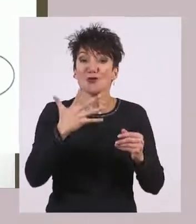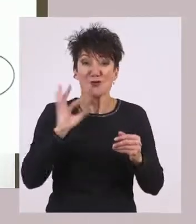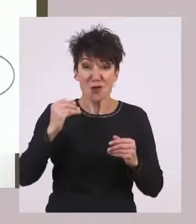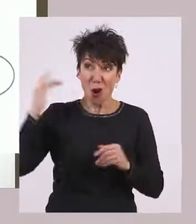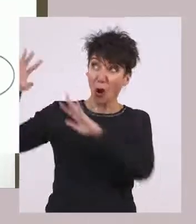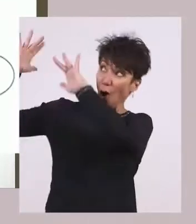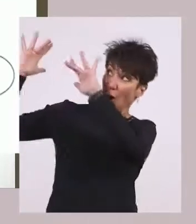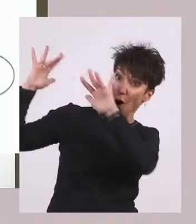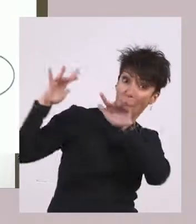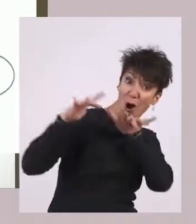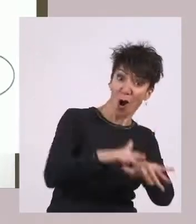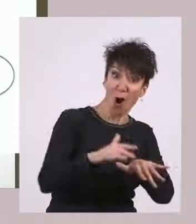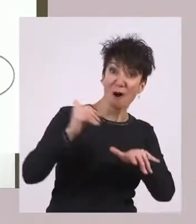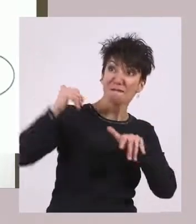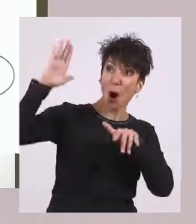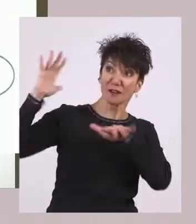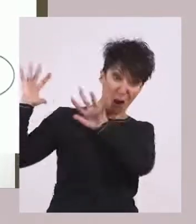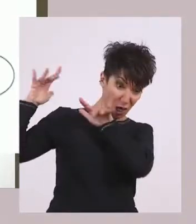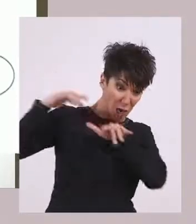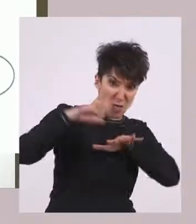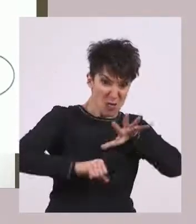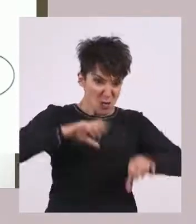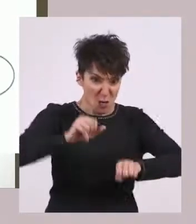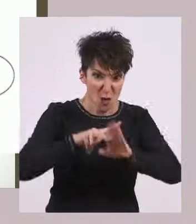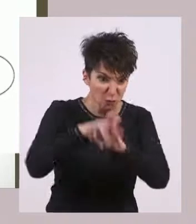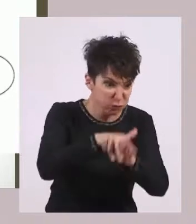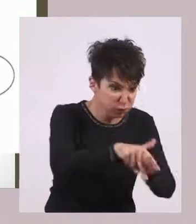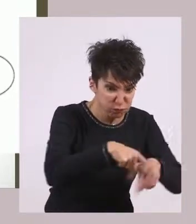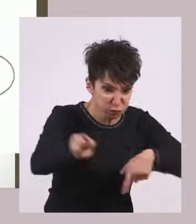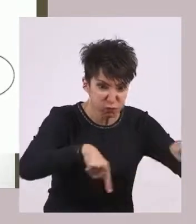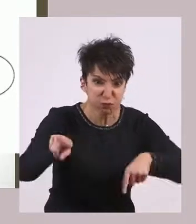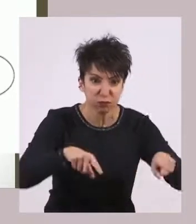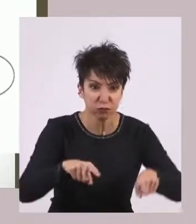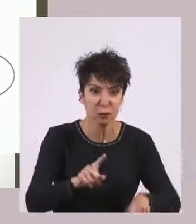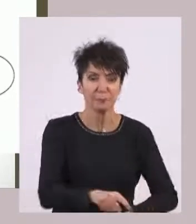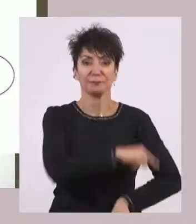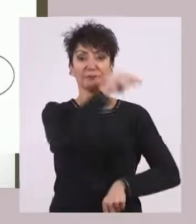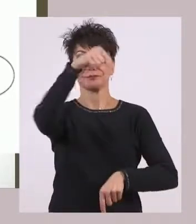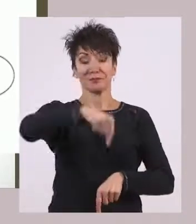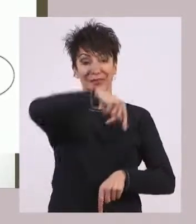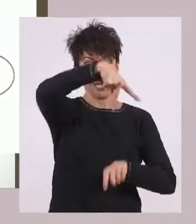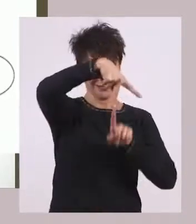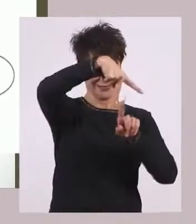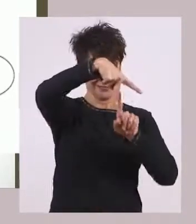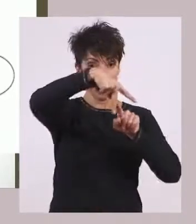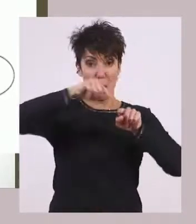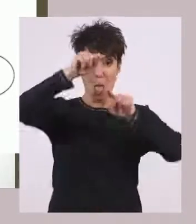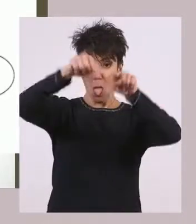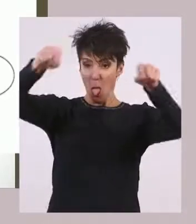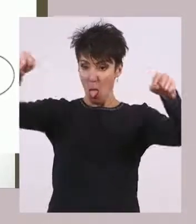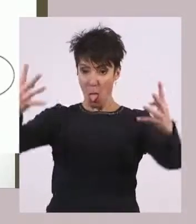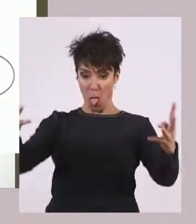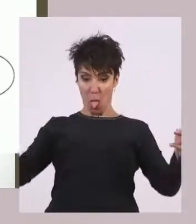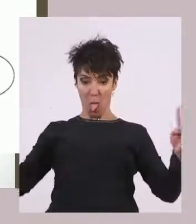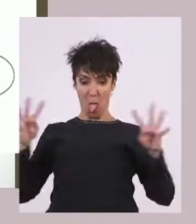Έχουμε τους περίοικους που ασκούσαν το εμπόριο αλλά δεν είχαν πολιτικά δικαιώματα. Και στην